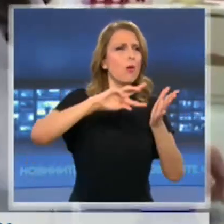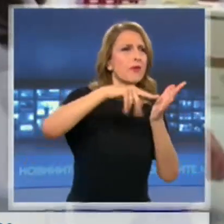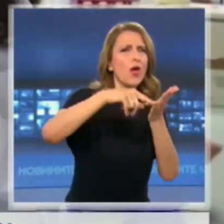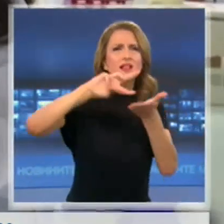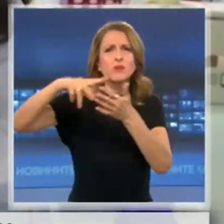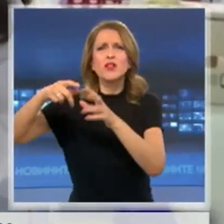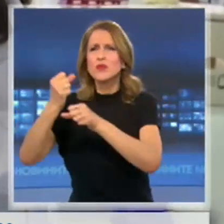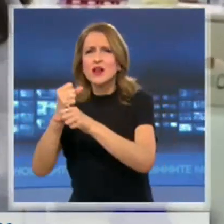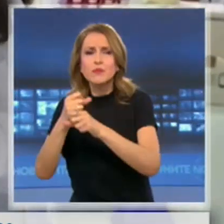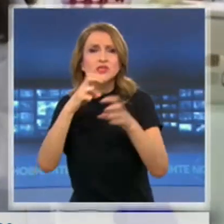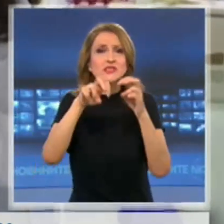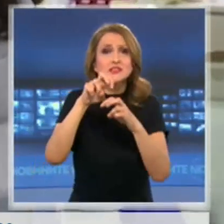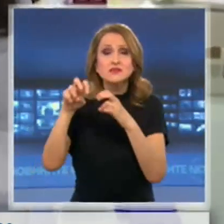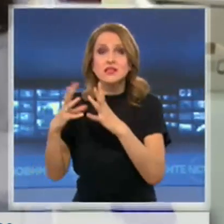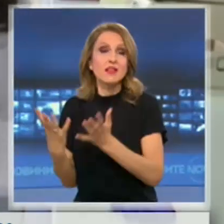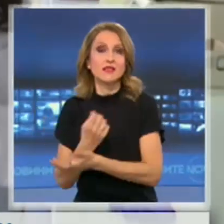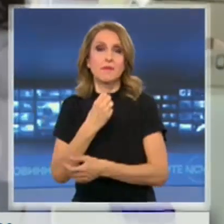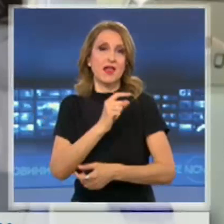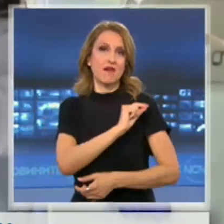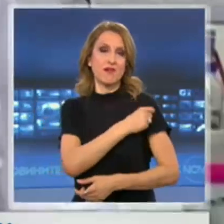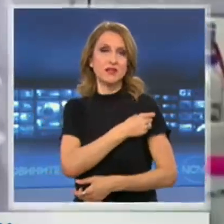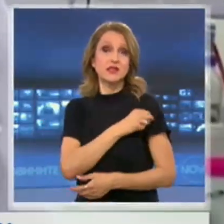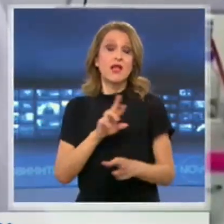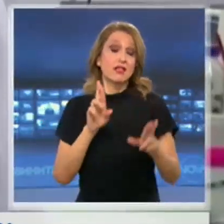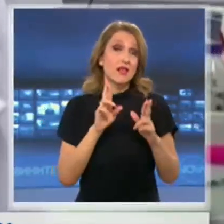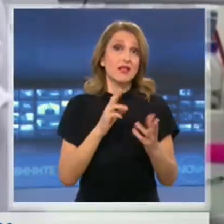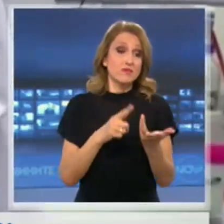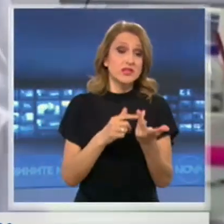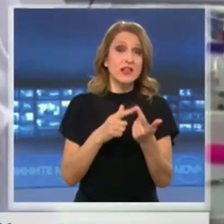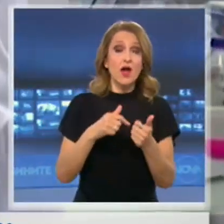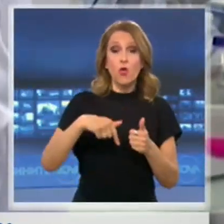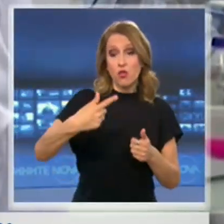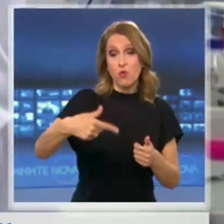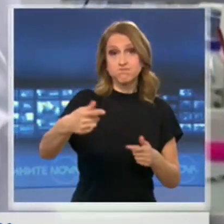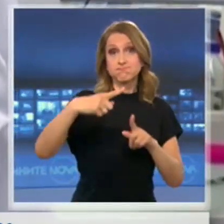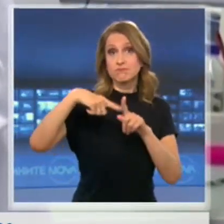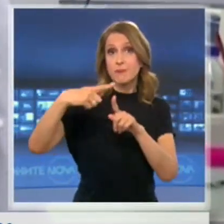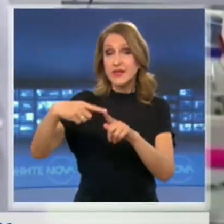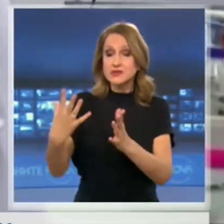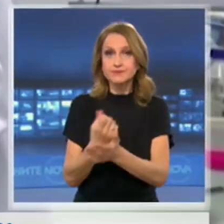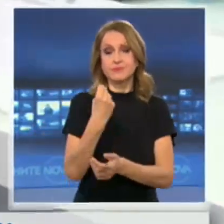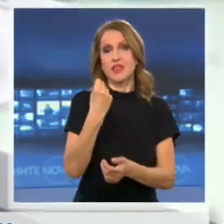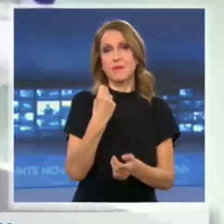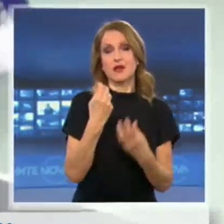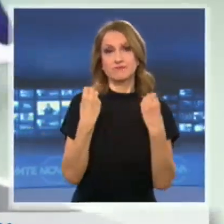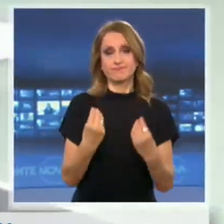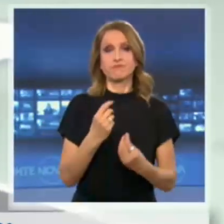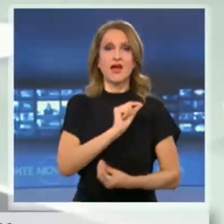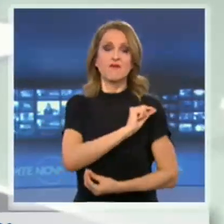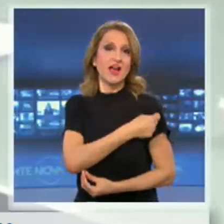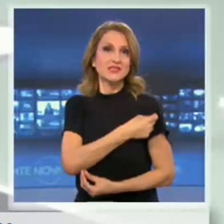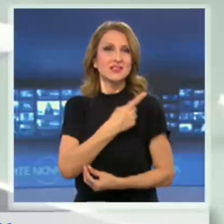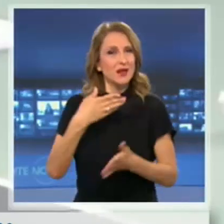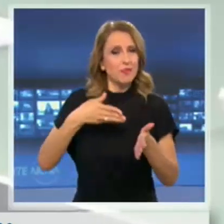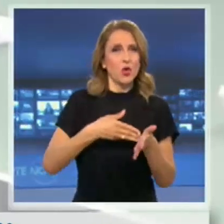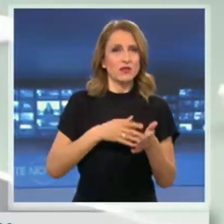надеждата, че в рамките на няколко месеца ще има ефикасна вакцина. Европейската агенция за лекарствата обаче, която е в